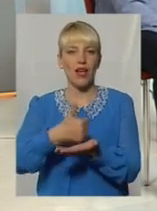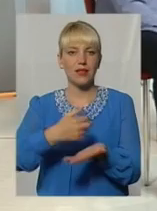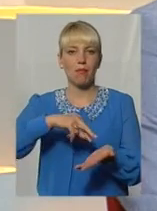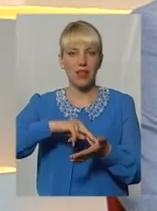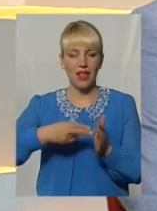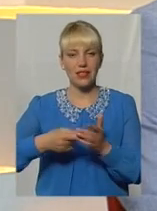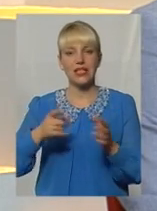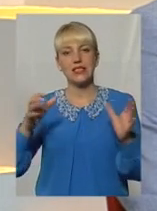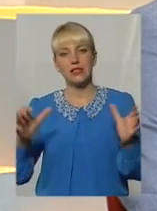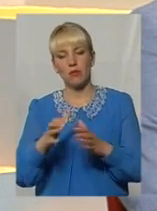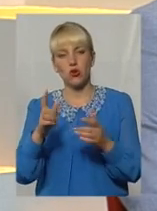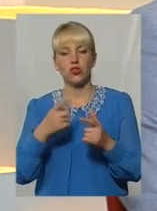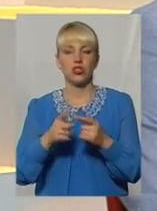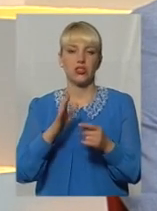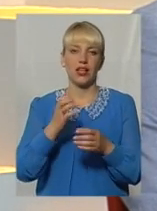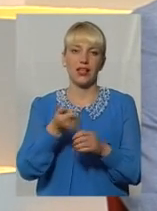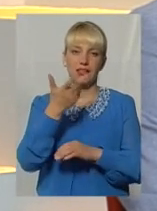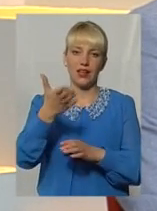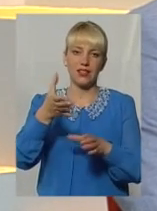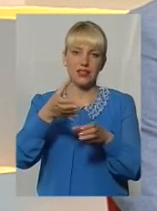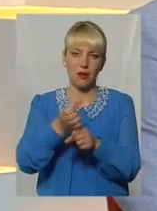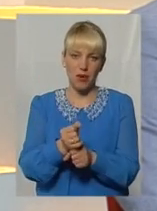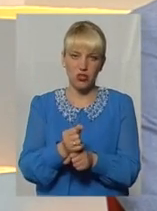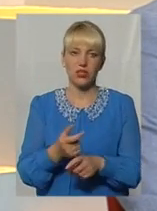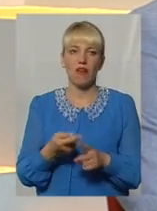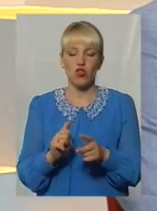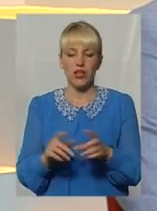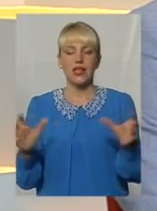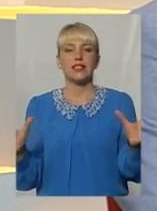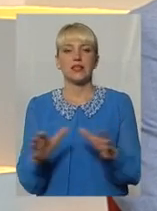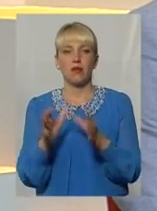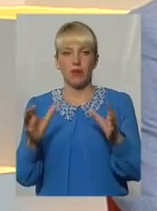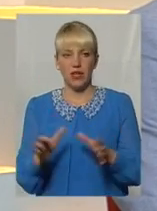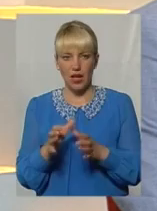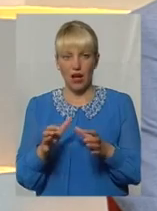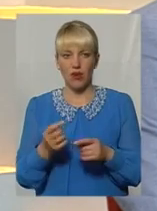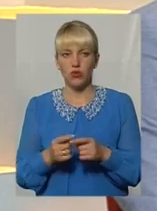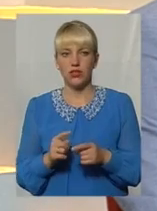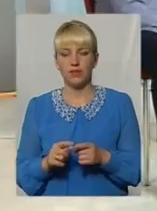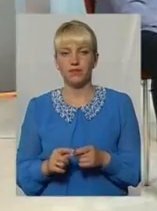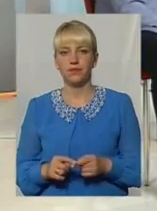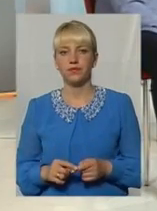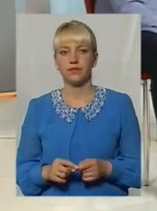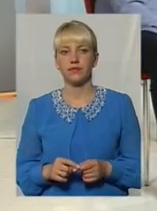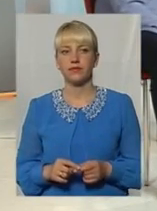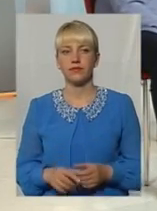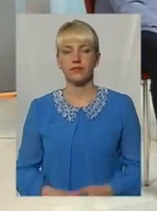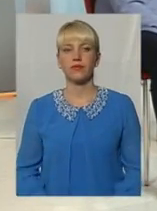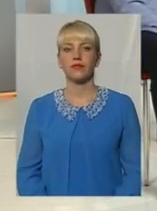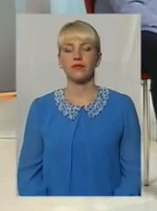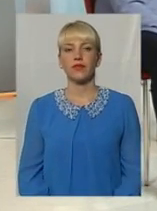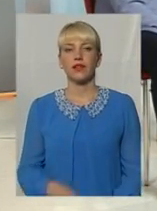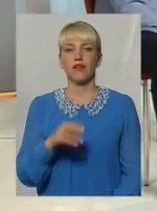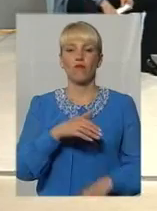кількість їх зменшиться, скажімо, в центральній частині? Вони зберігаються, плюс ще додаються нові зони. Власне,